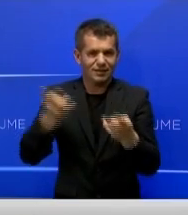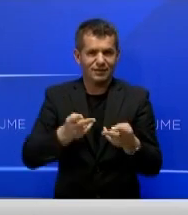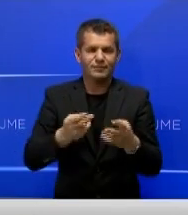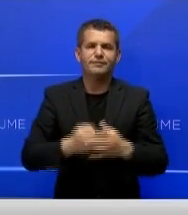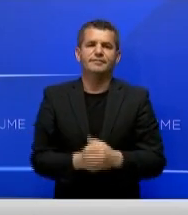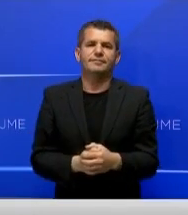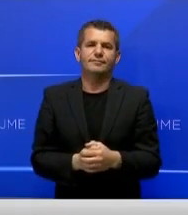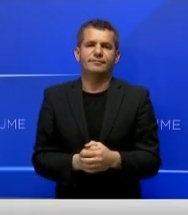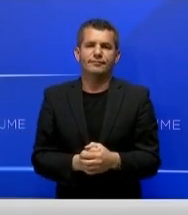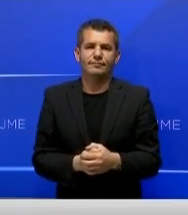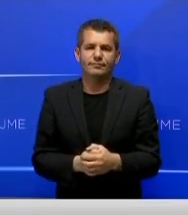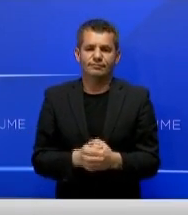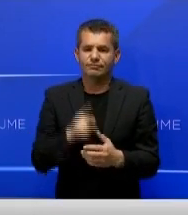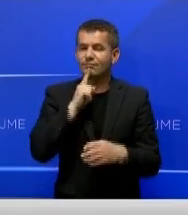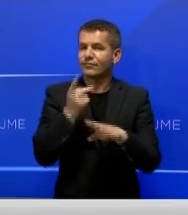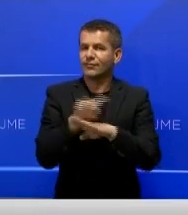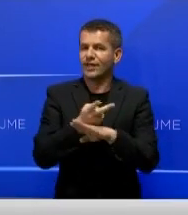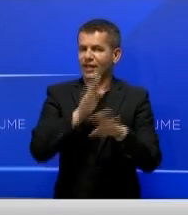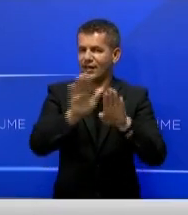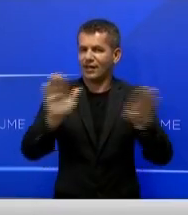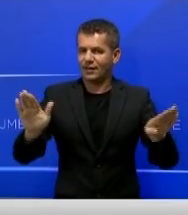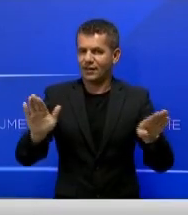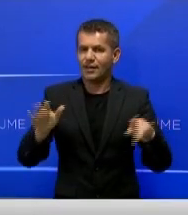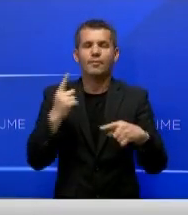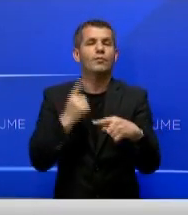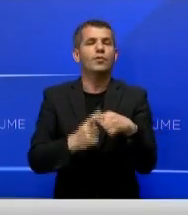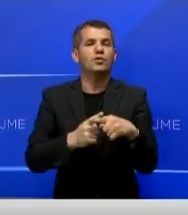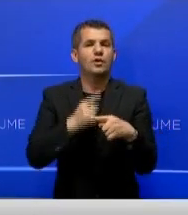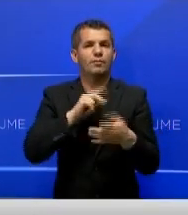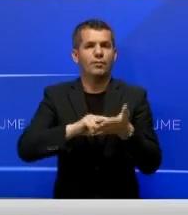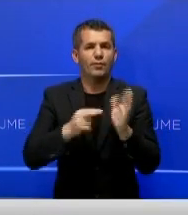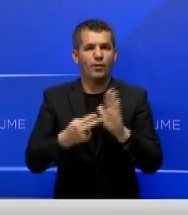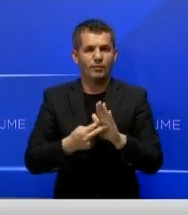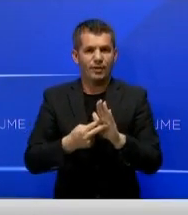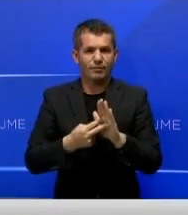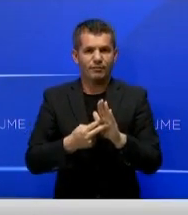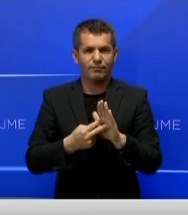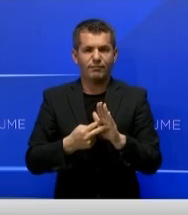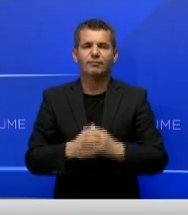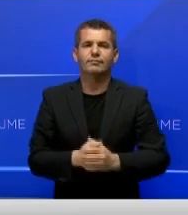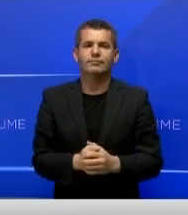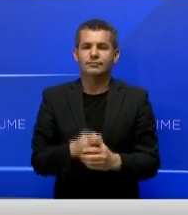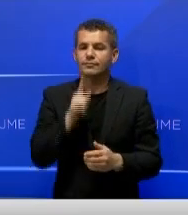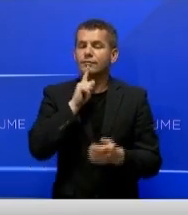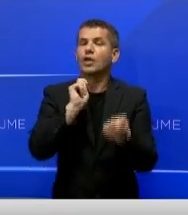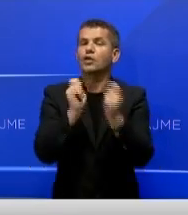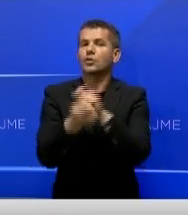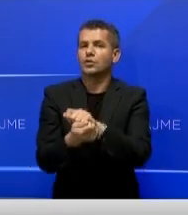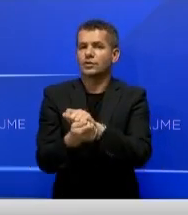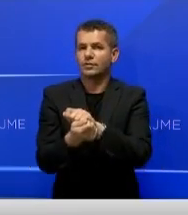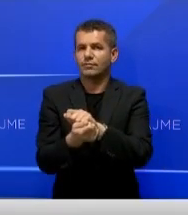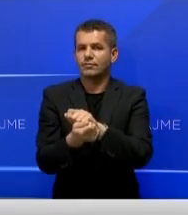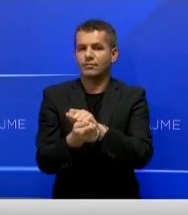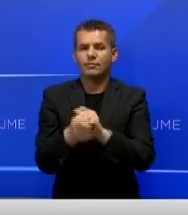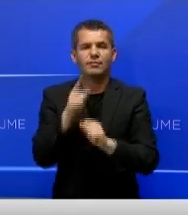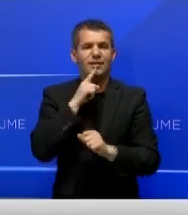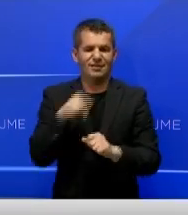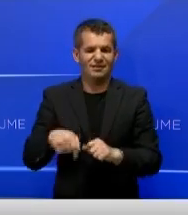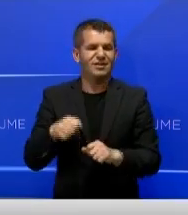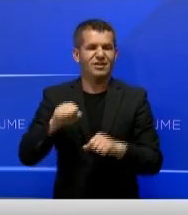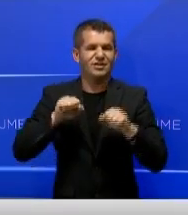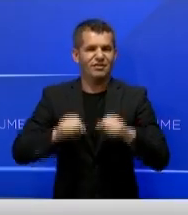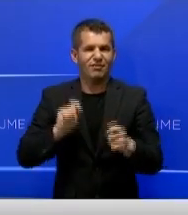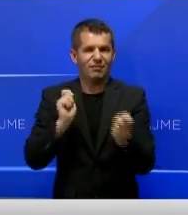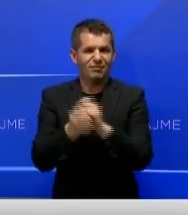tyre, në shtetet, branda Bashkimit Evropian. Po ashtu problem ështën edhe ndryshimi i qeverive në Kosovë në